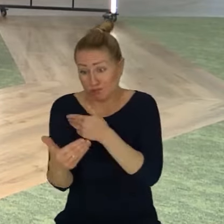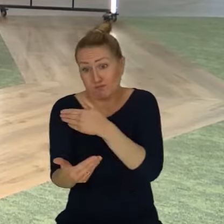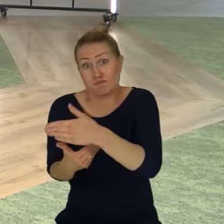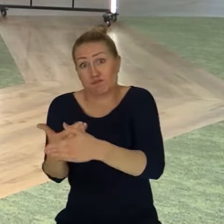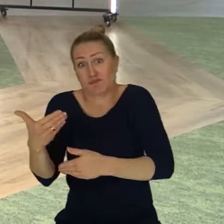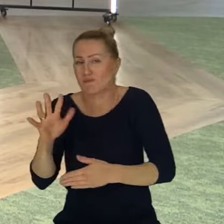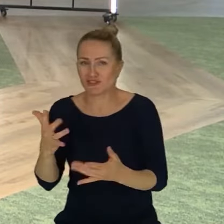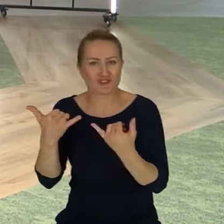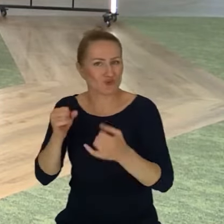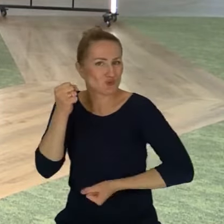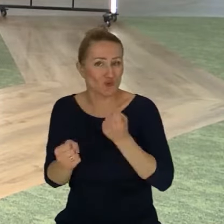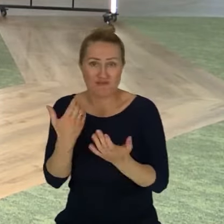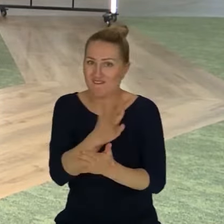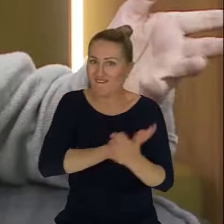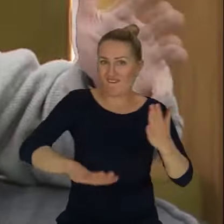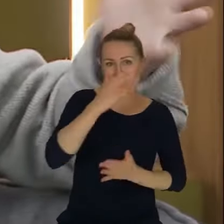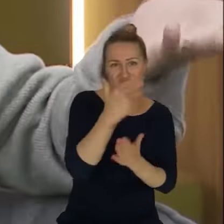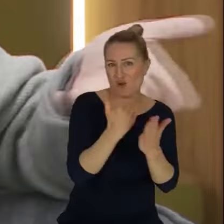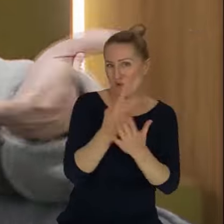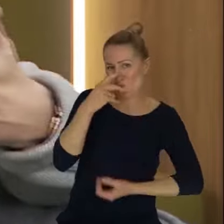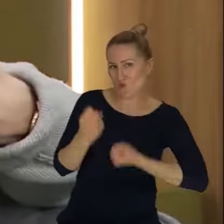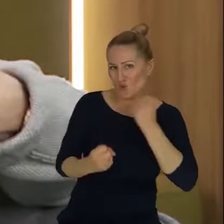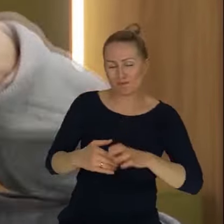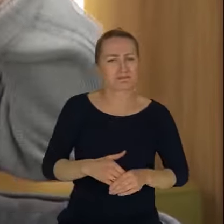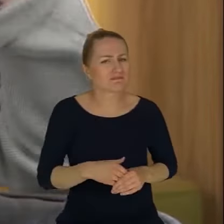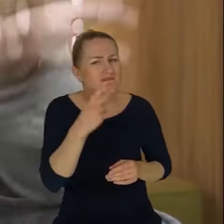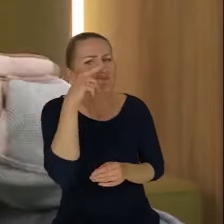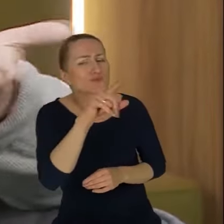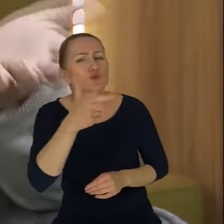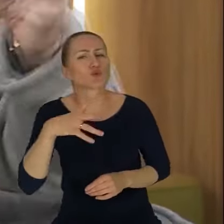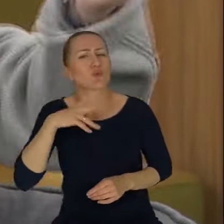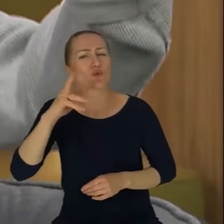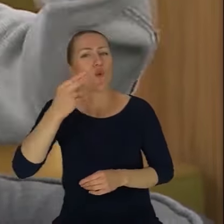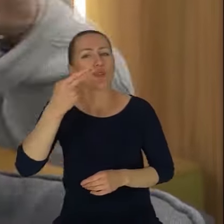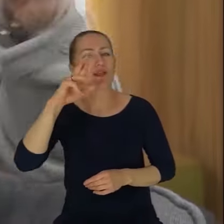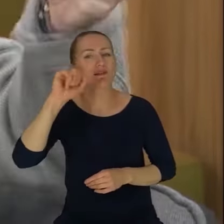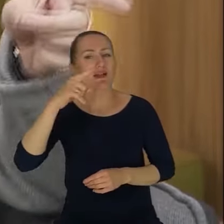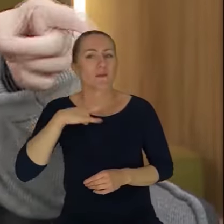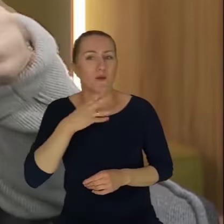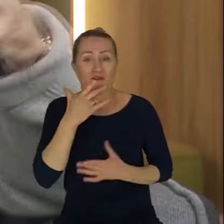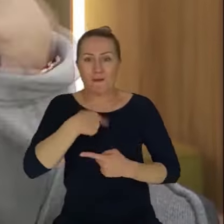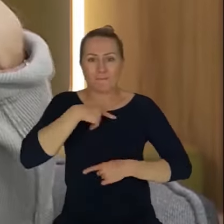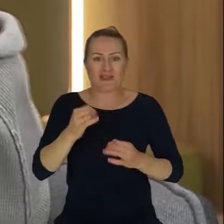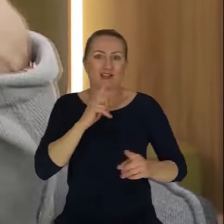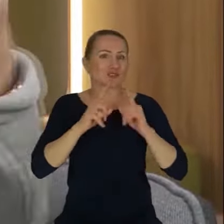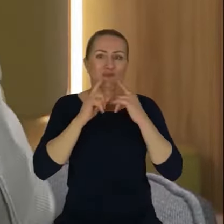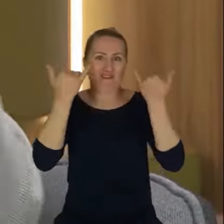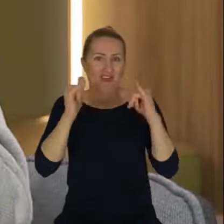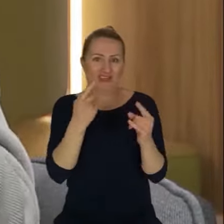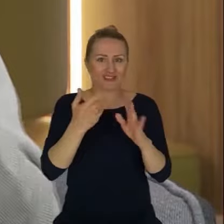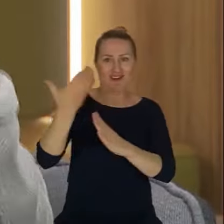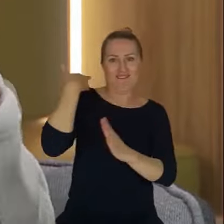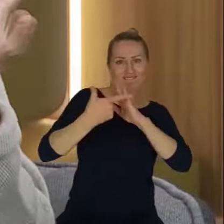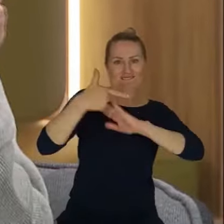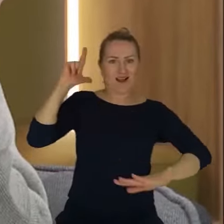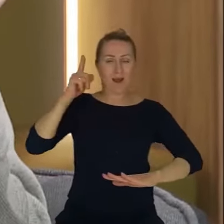trudne. Ale zobaczcie, co mówił Konrad. Moim zdaniem to my inaczej rozmawiamy, niż byśmy rozmawiali dwa lata temu, bo mamy ogromną potrzebę,